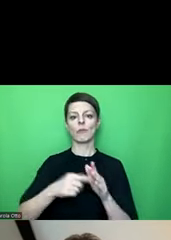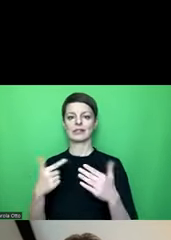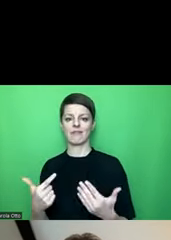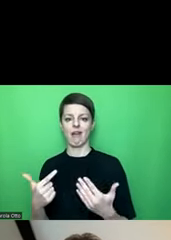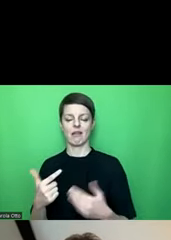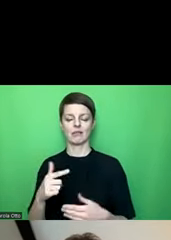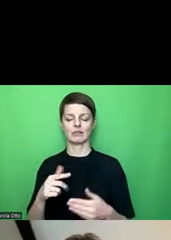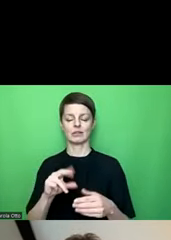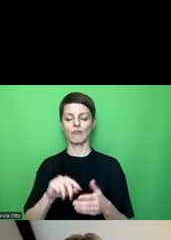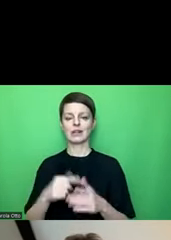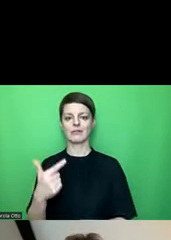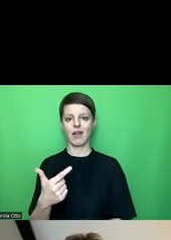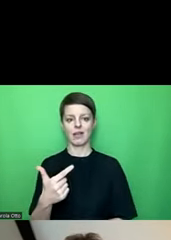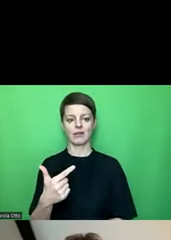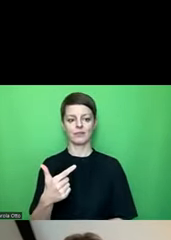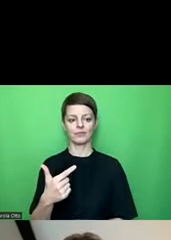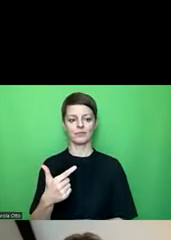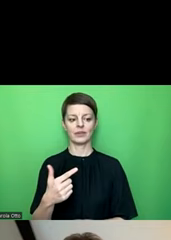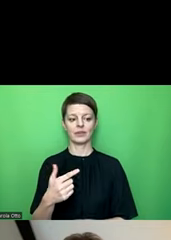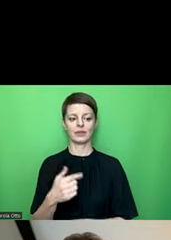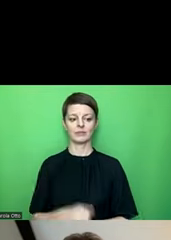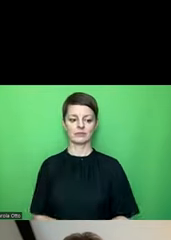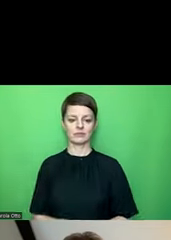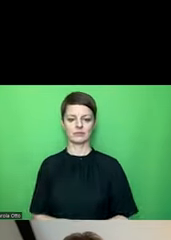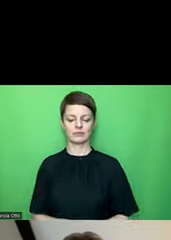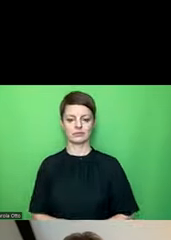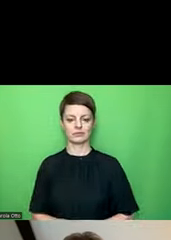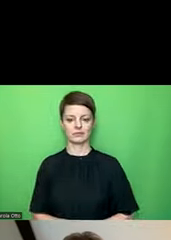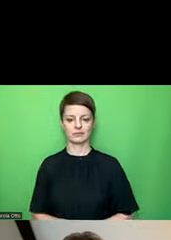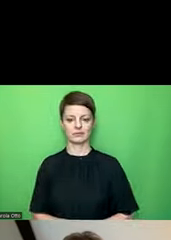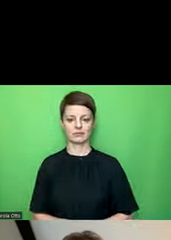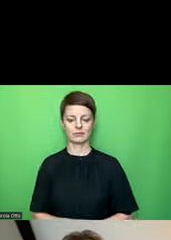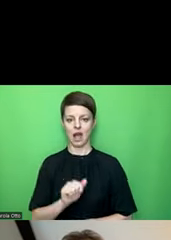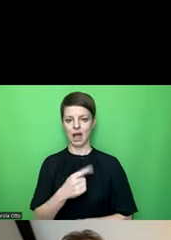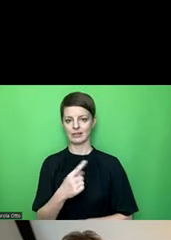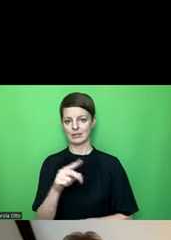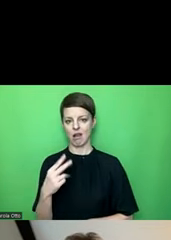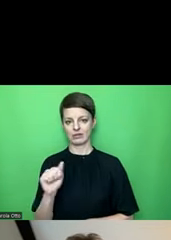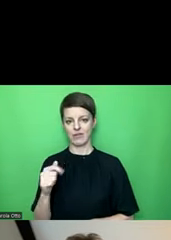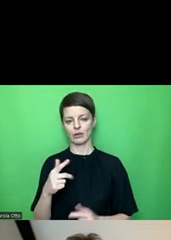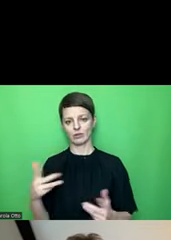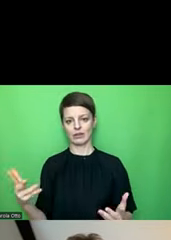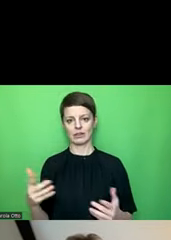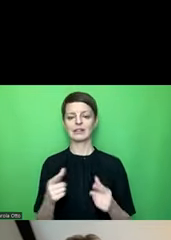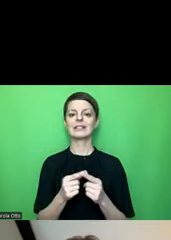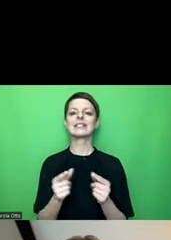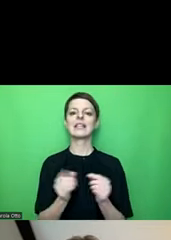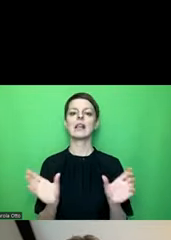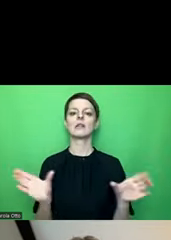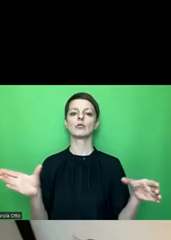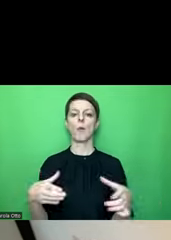Temperaturen A1 A2 1 von 5 Ebene 2 Also das wird angesagt als eine Zellengruppe.